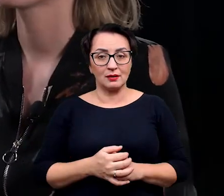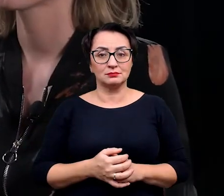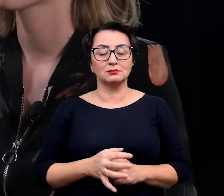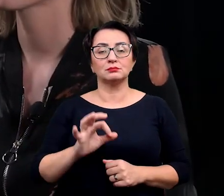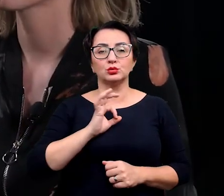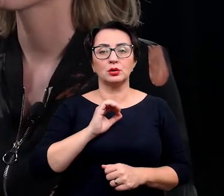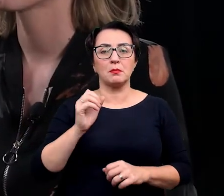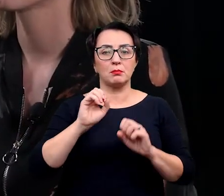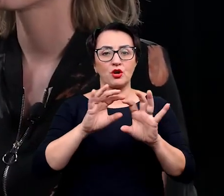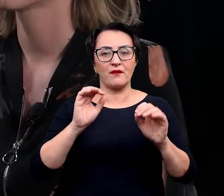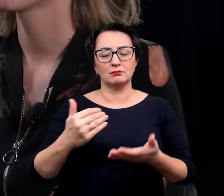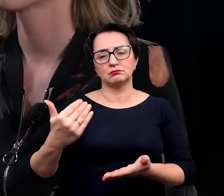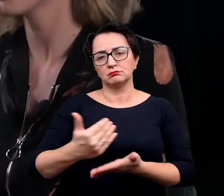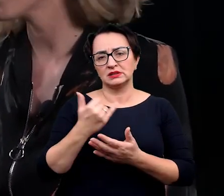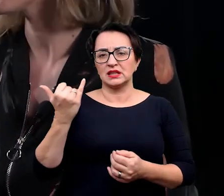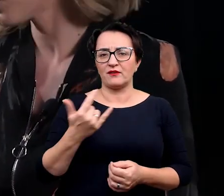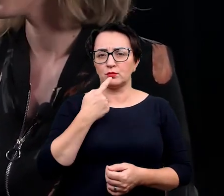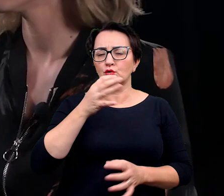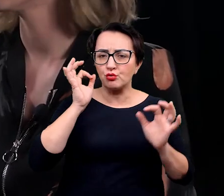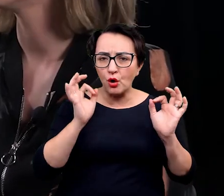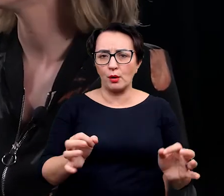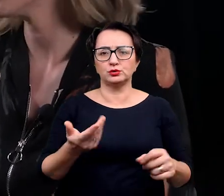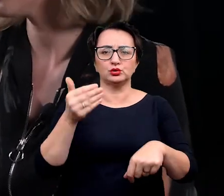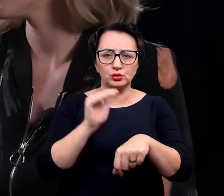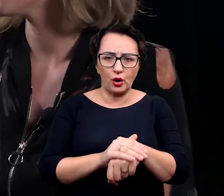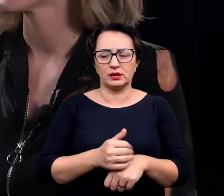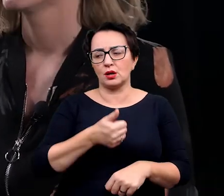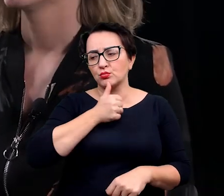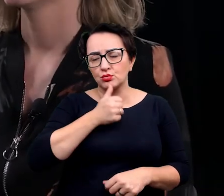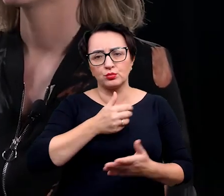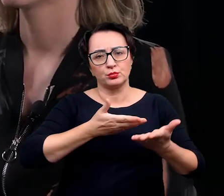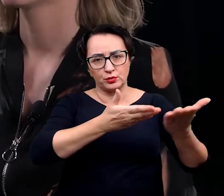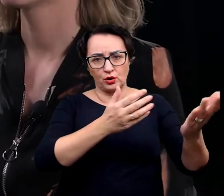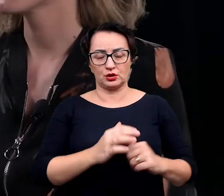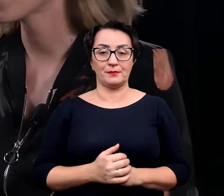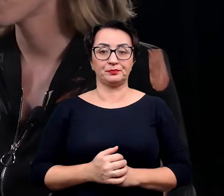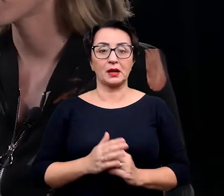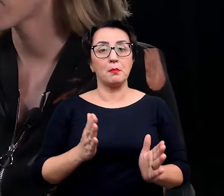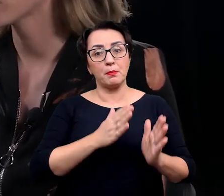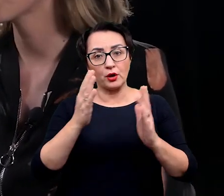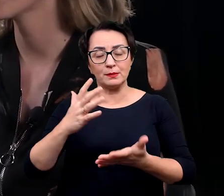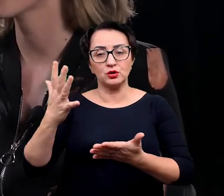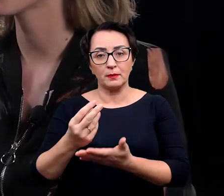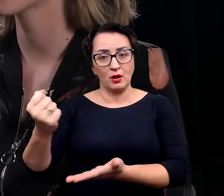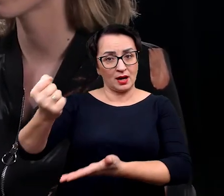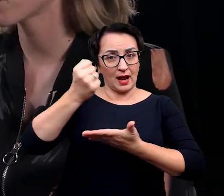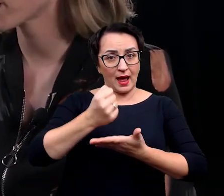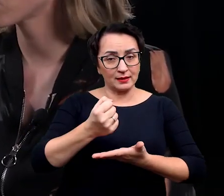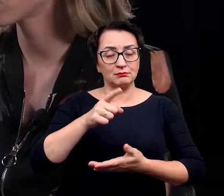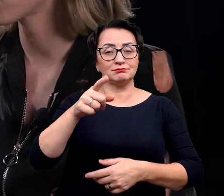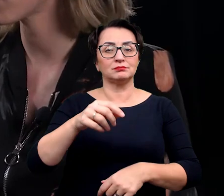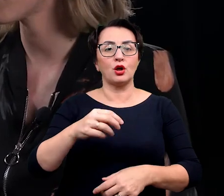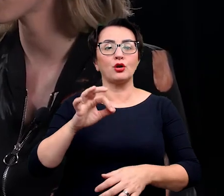chcę robić ze swoim życiem, to on mówił, dobrze, spróbuj. Okej, spróbuj. Potem zdobyłam grant, który też mi trochę